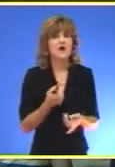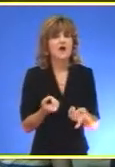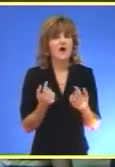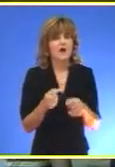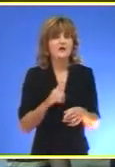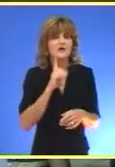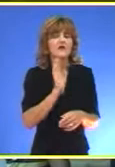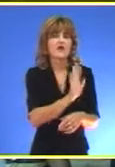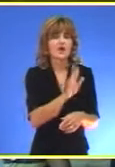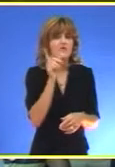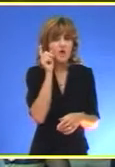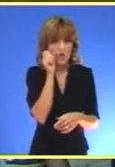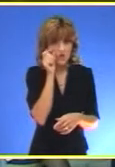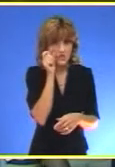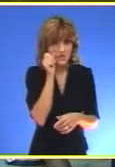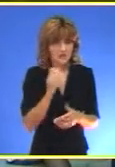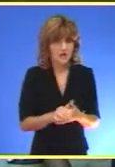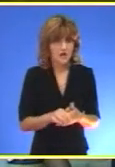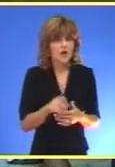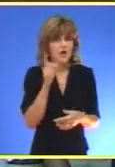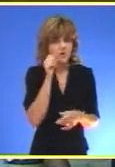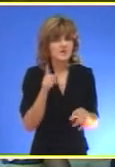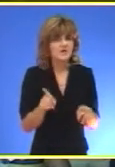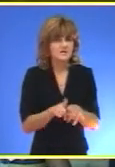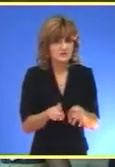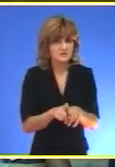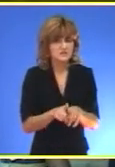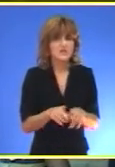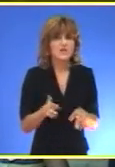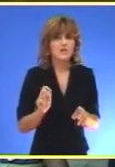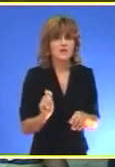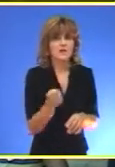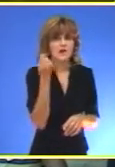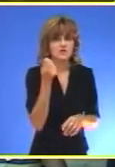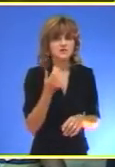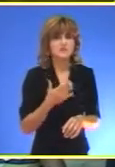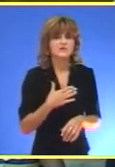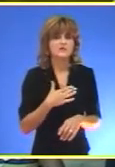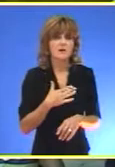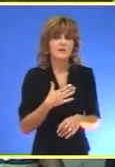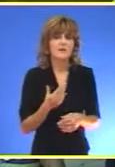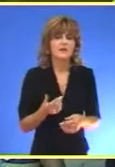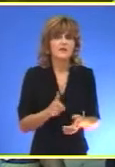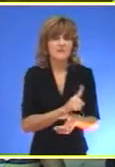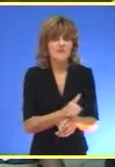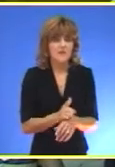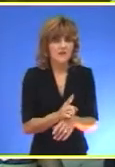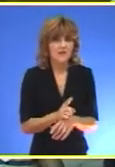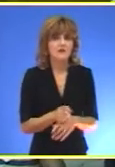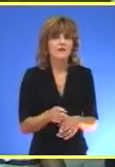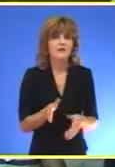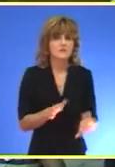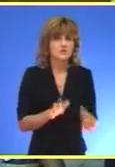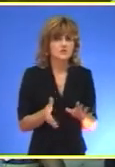pre svega njihovim roditeljima Da i oni na neki način nađu sebi malo slobodnog prostora i vremena Da